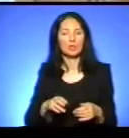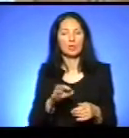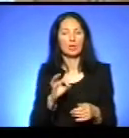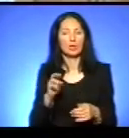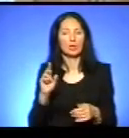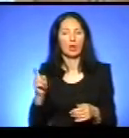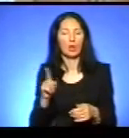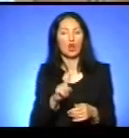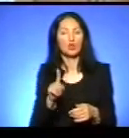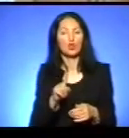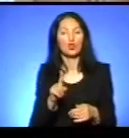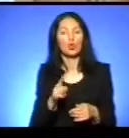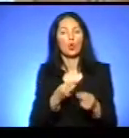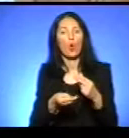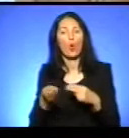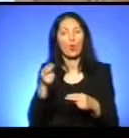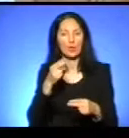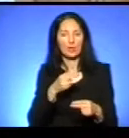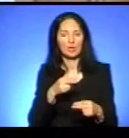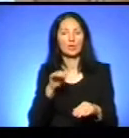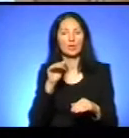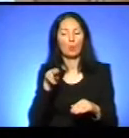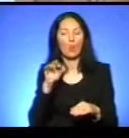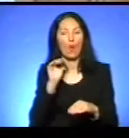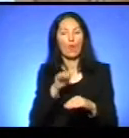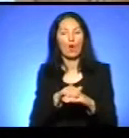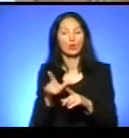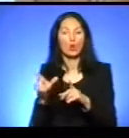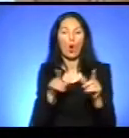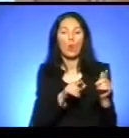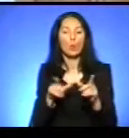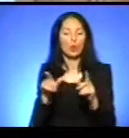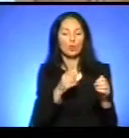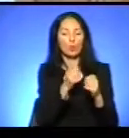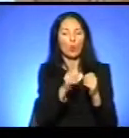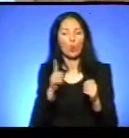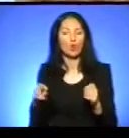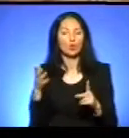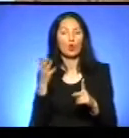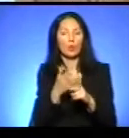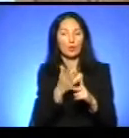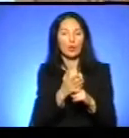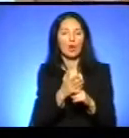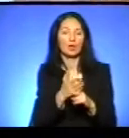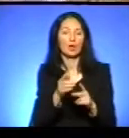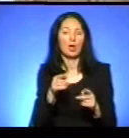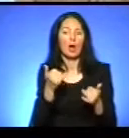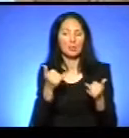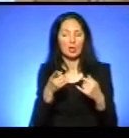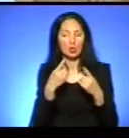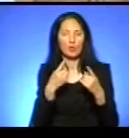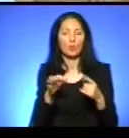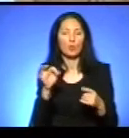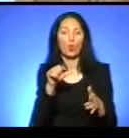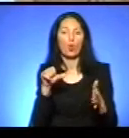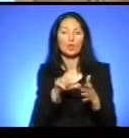сформовані, щодо компенсації по факту переїзду кожного пільгового, а саме ми говоримо про учасника